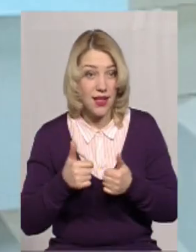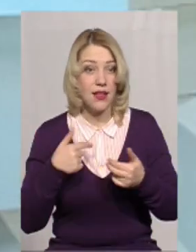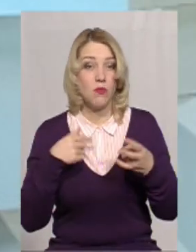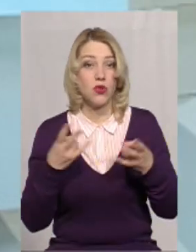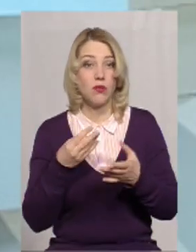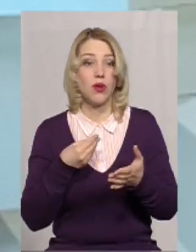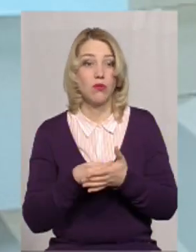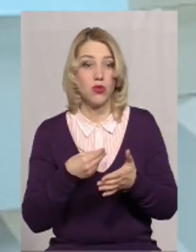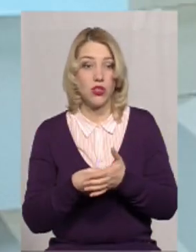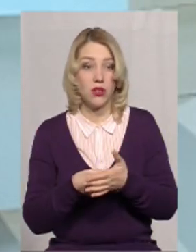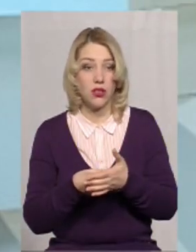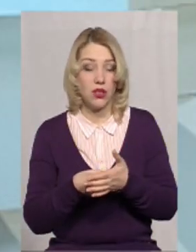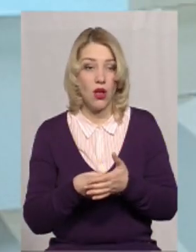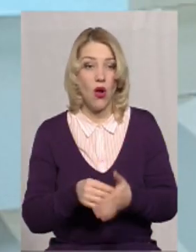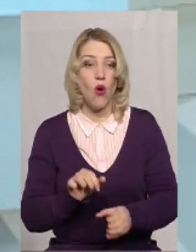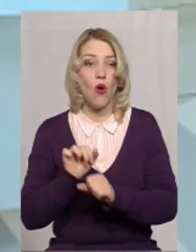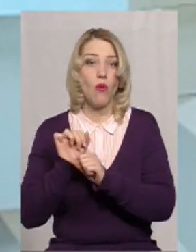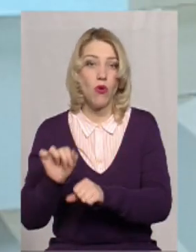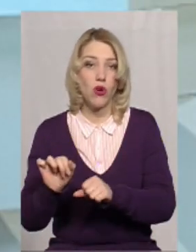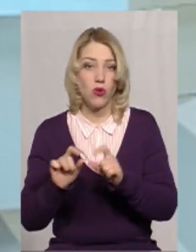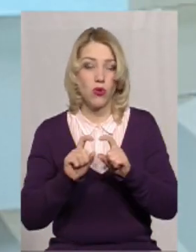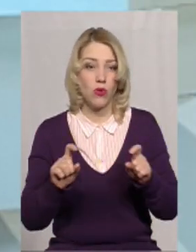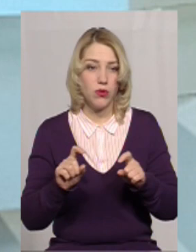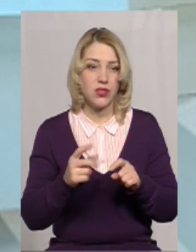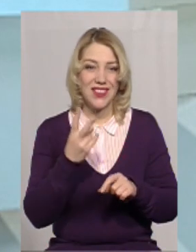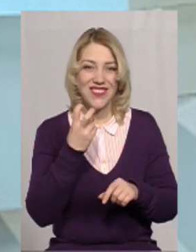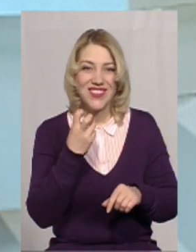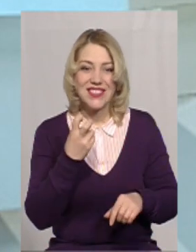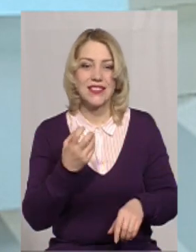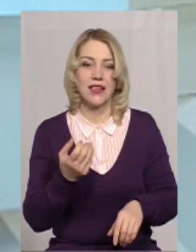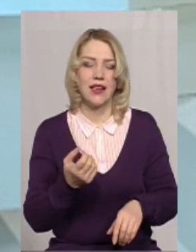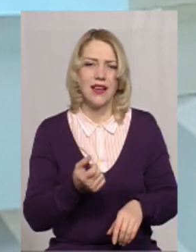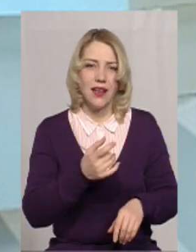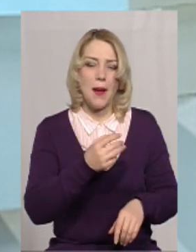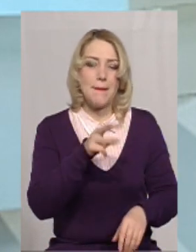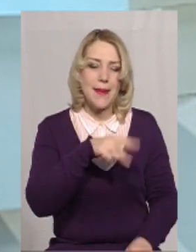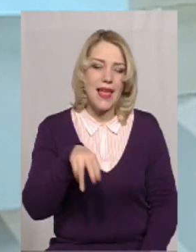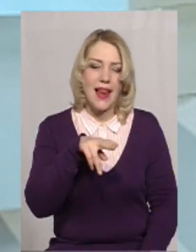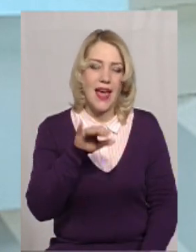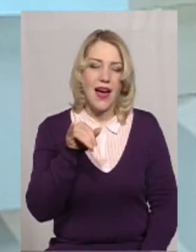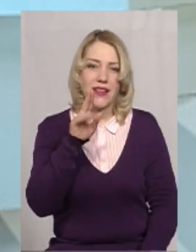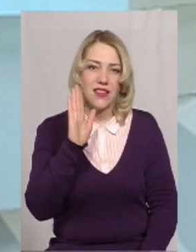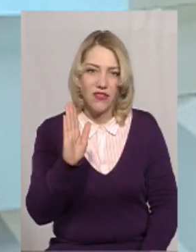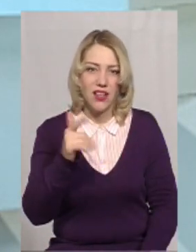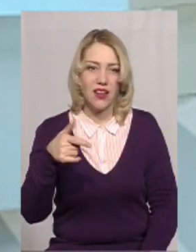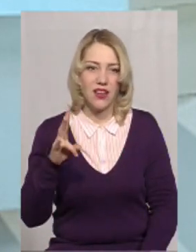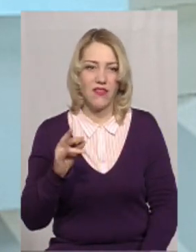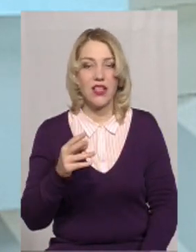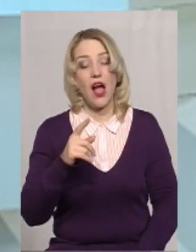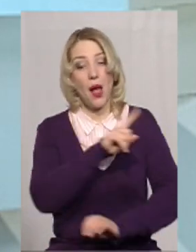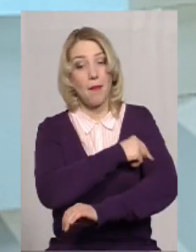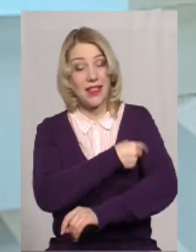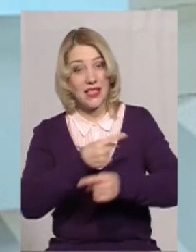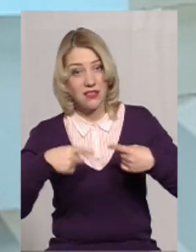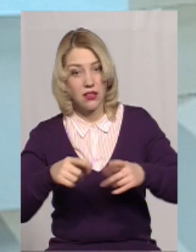бюджет оборонного комплексу близько 200 з чим-то мільярдів гривень. медицина отримує в три рази